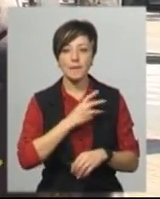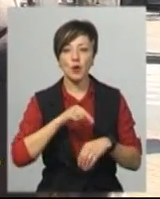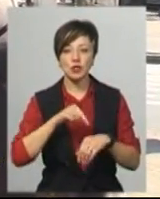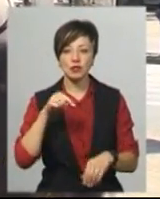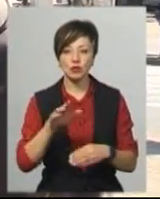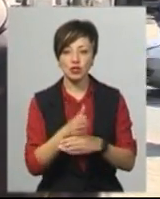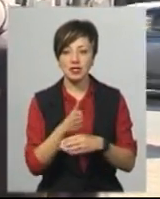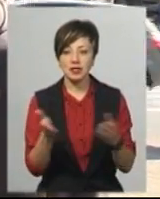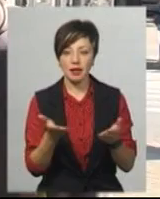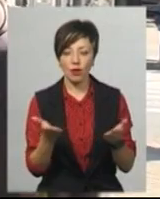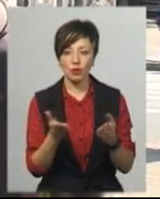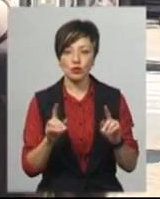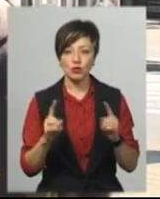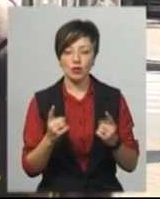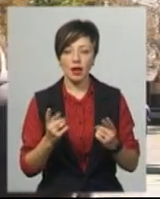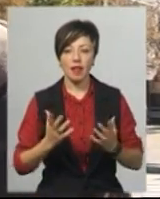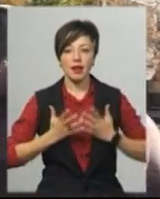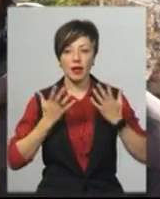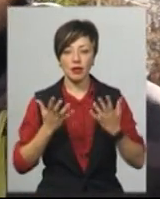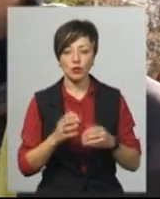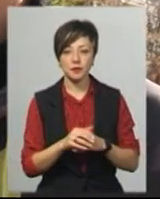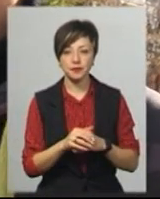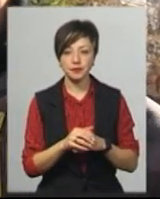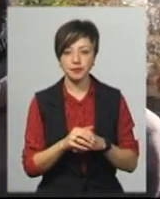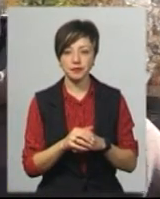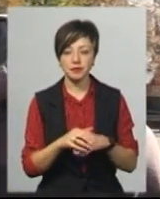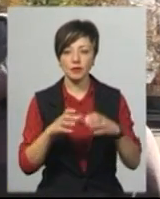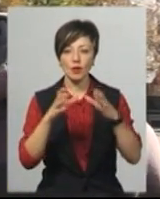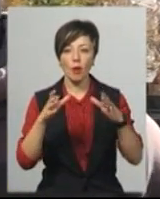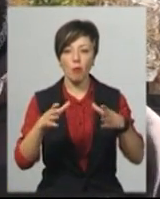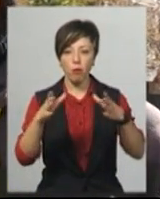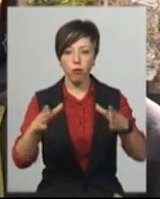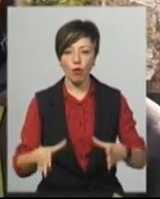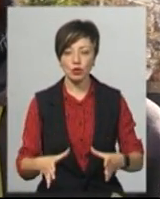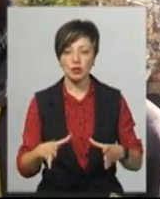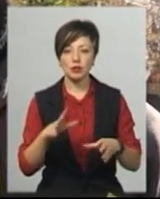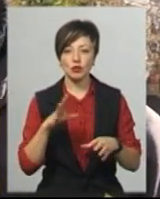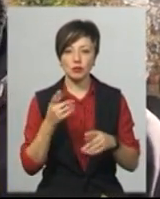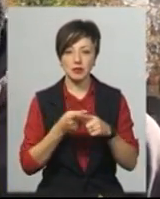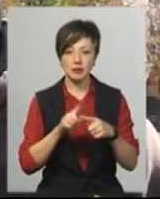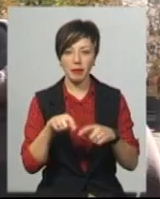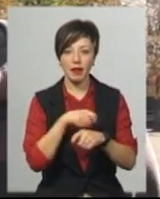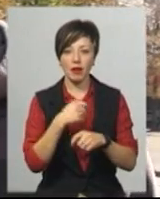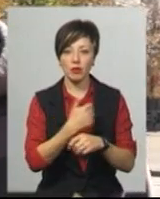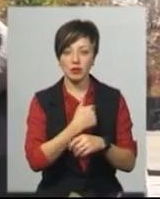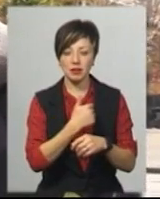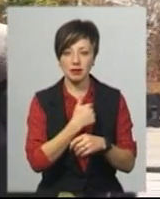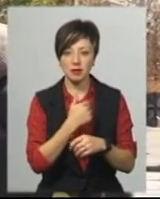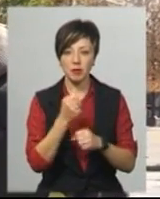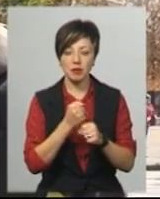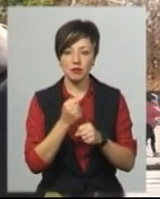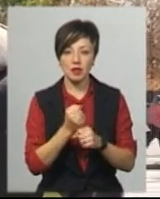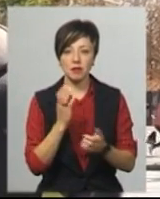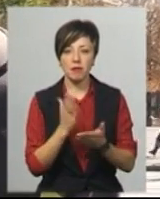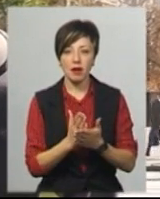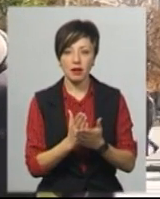частини якоїсь, дуже такої енергійної бочки. У мене давно така мета була – попрацювати з цим матеріалом, він